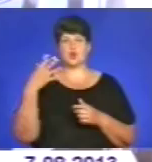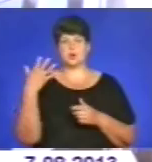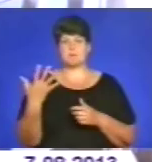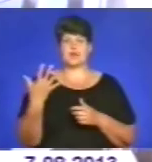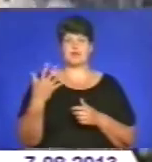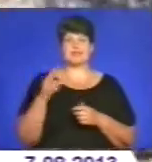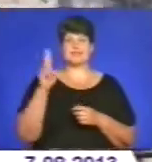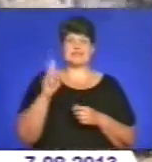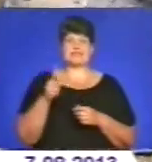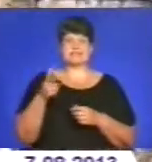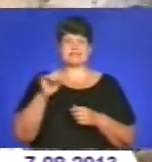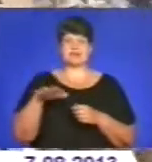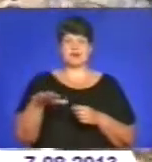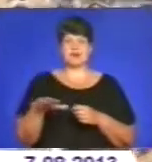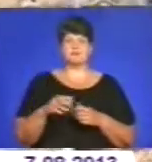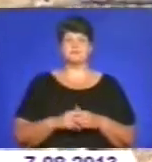метрів з гектара.